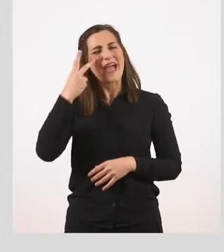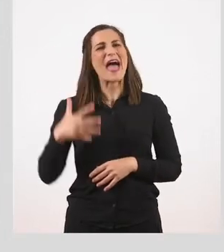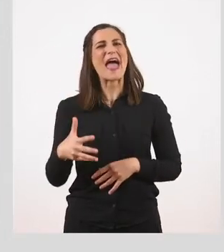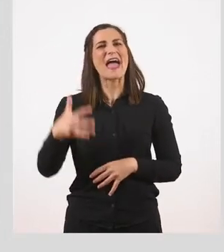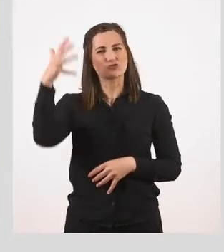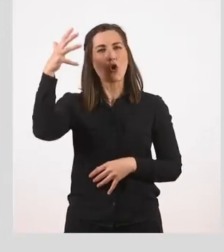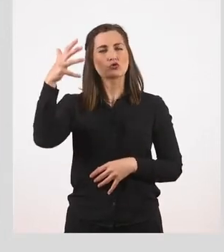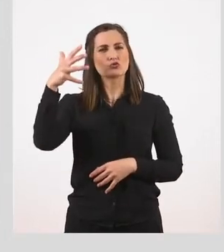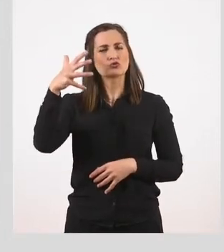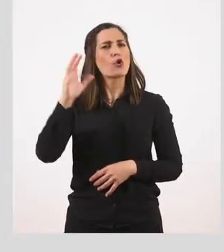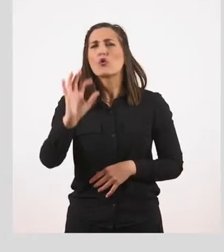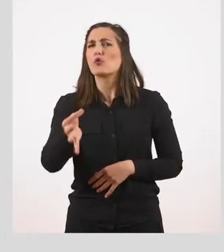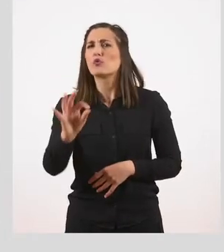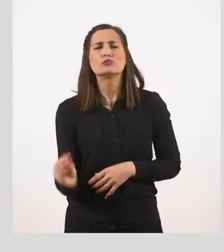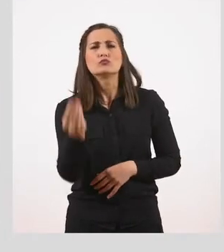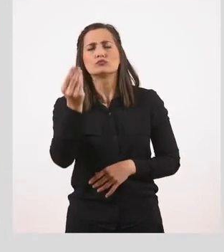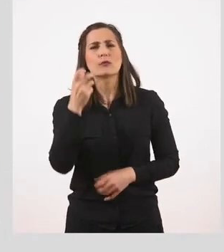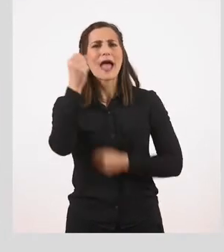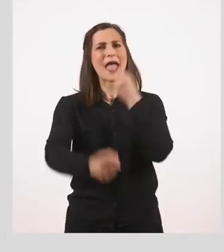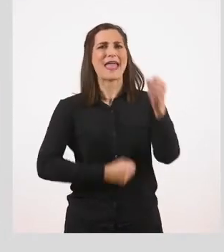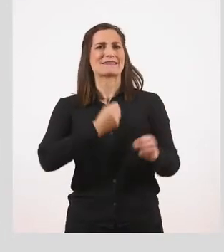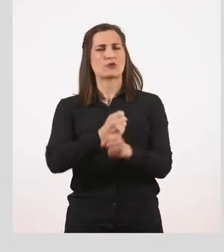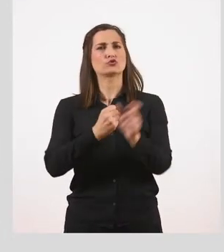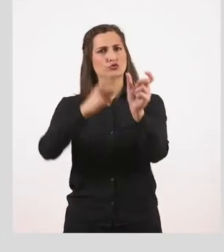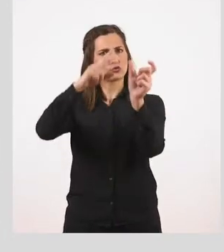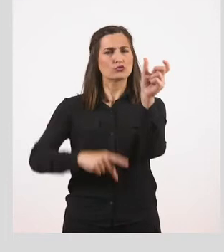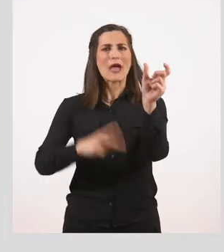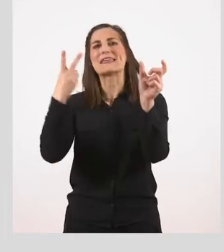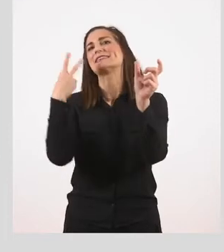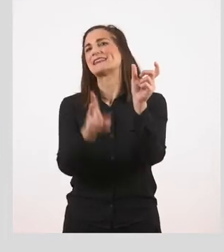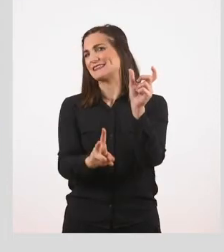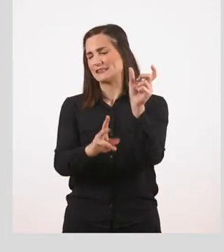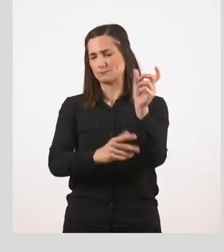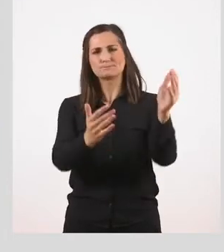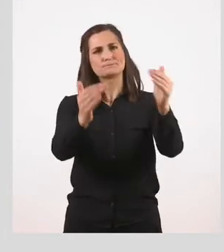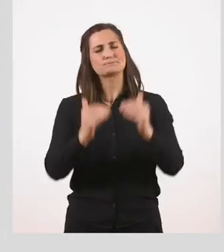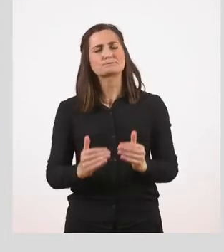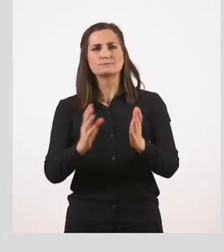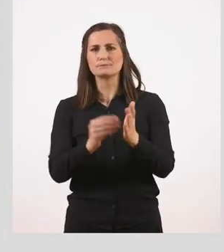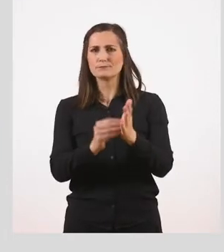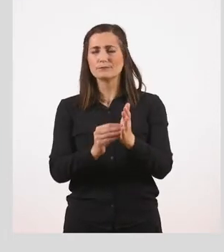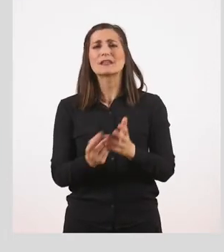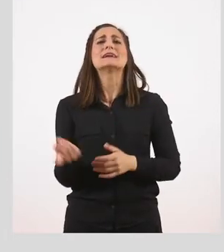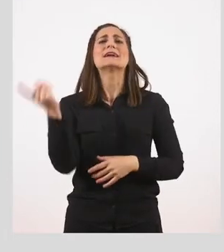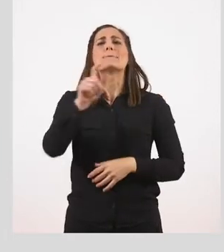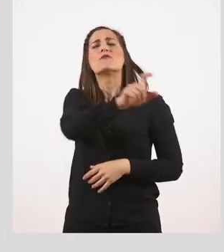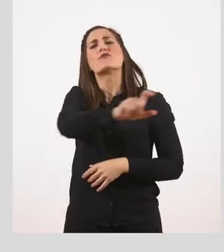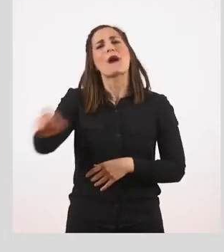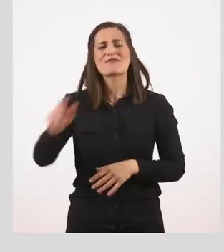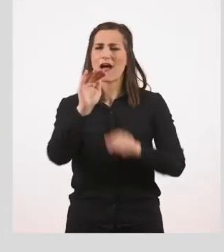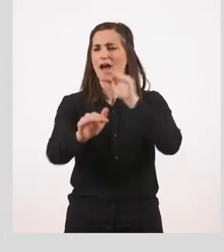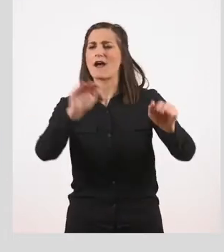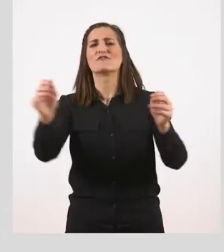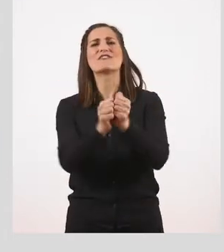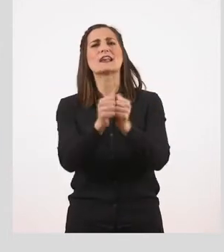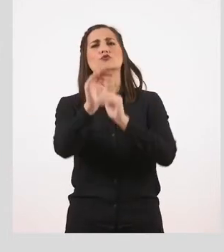ετών. Είναι από το ουσιαστικό έτος σε πτώση γενική. Και, στο παράδειγμα, την επόμενη εβδομάδα θα καλέσω